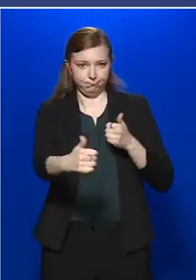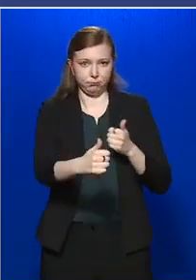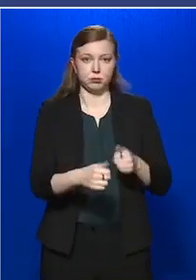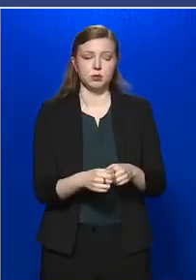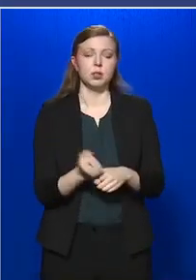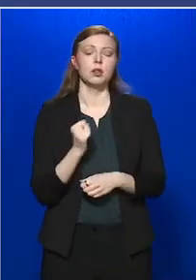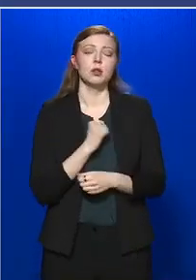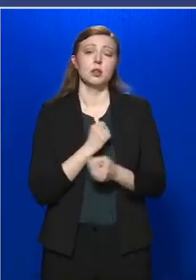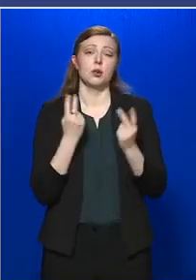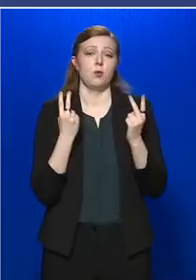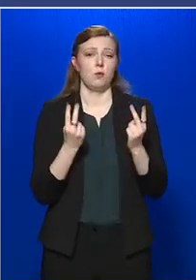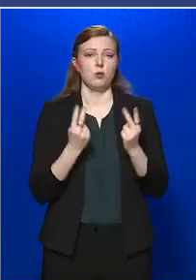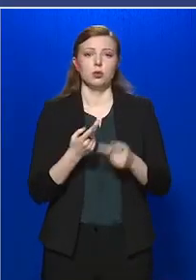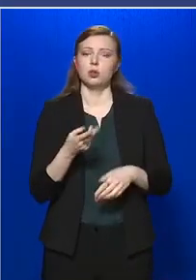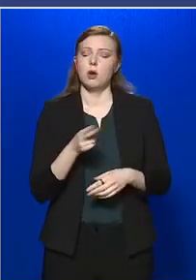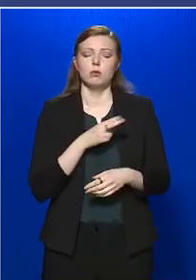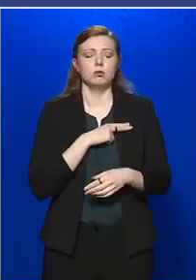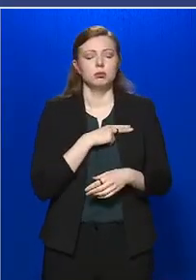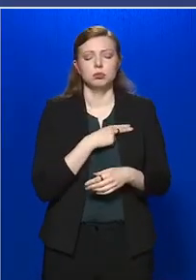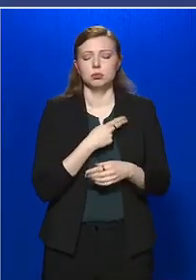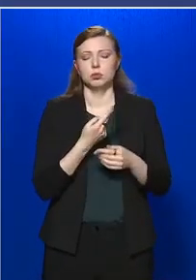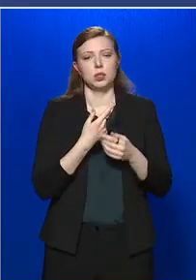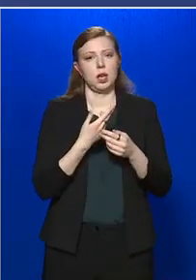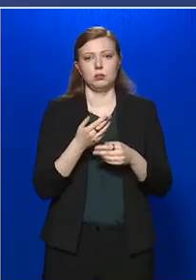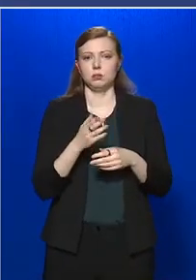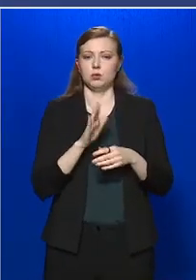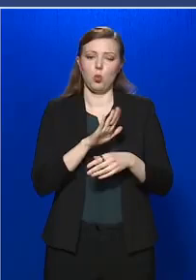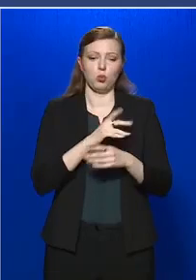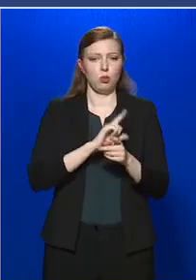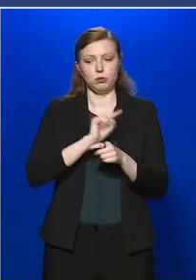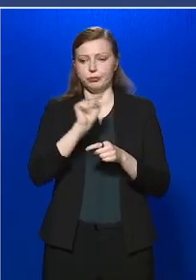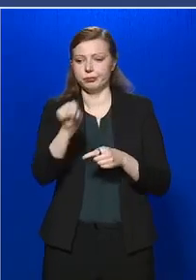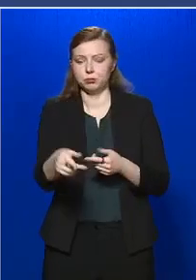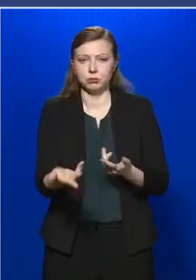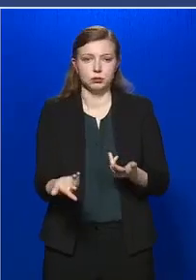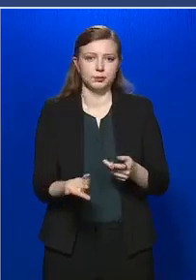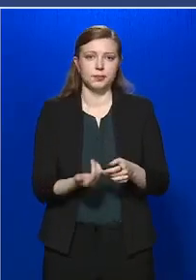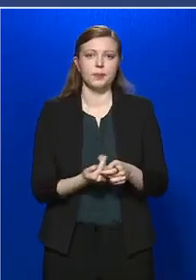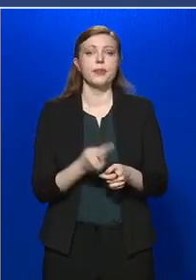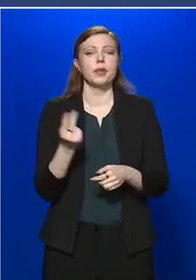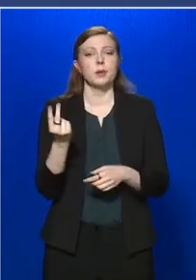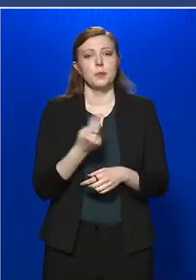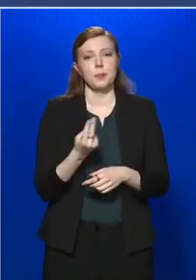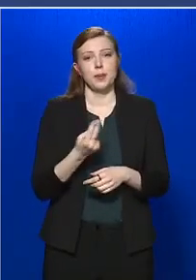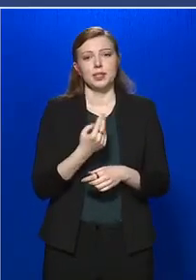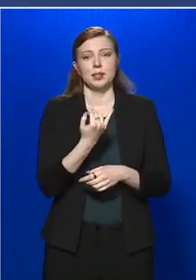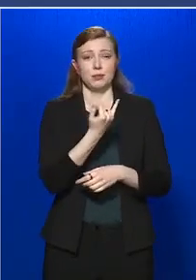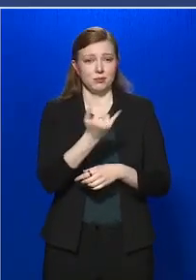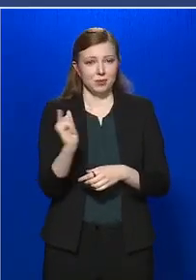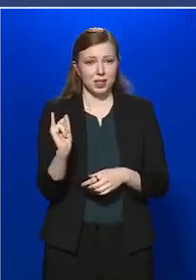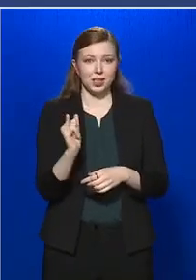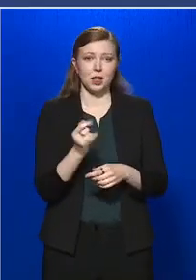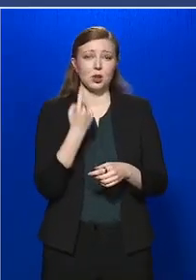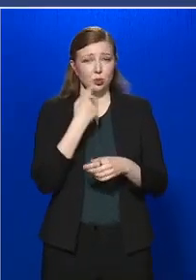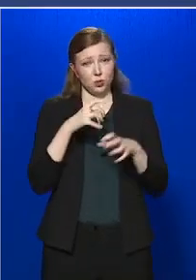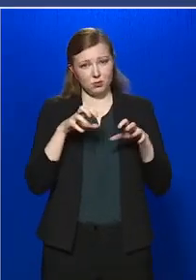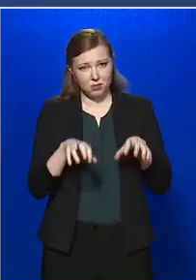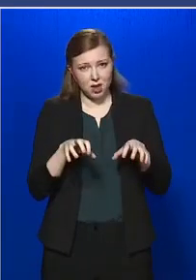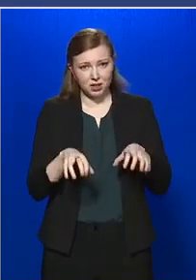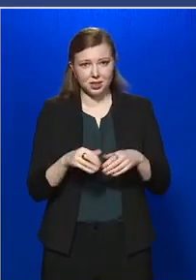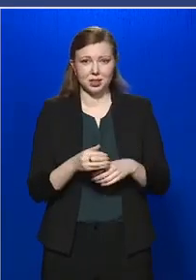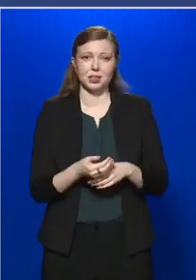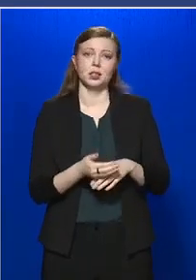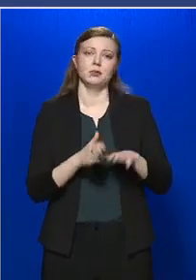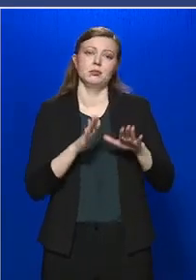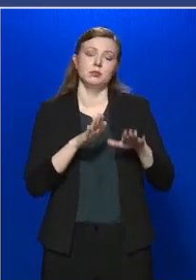akkor is, hogyha muszáj elhagyni otthonunkat, de természetesen mindenki, aki megteheti, hogy